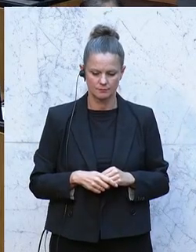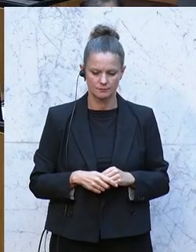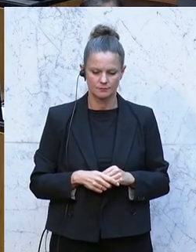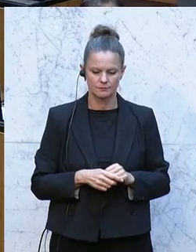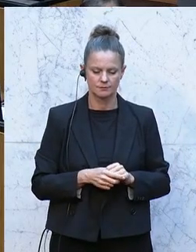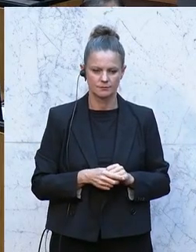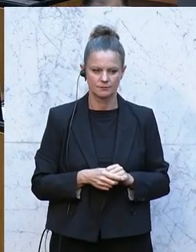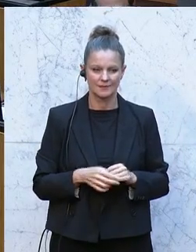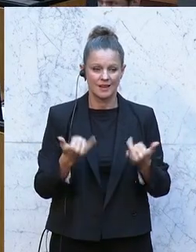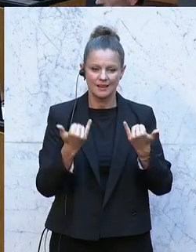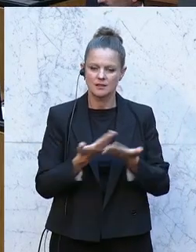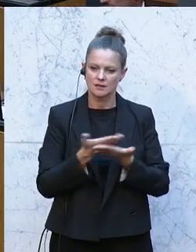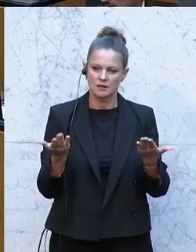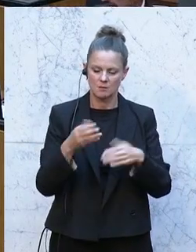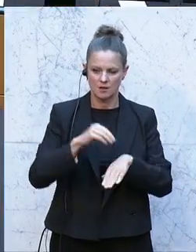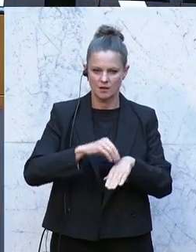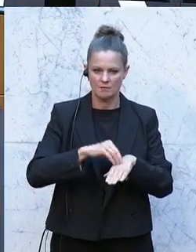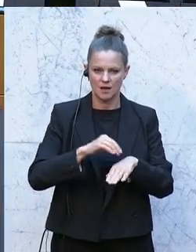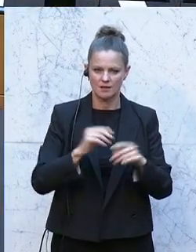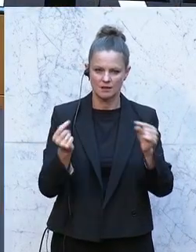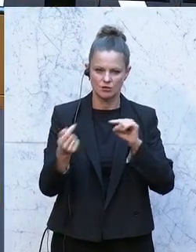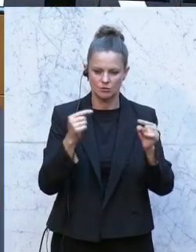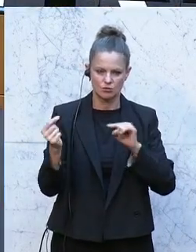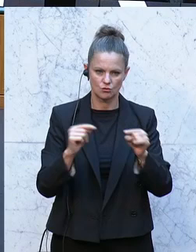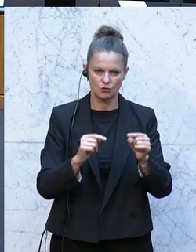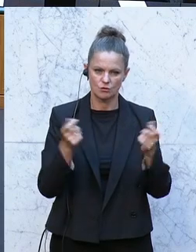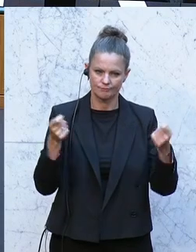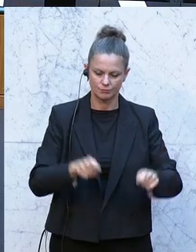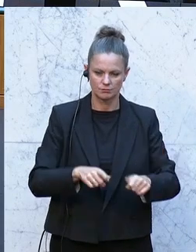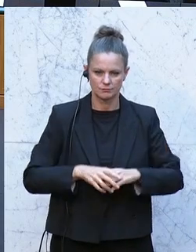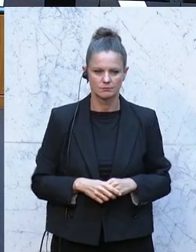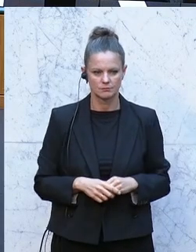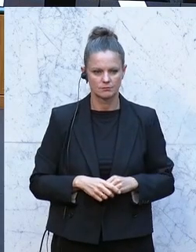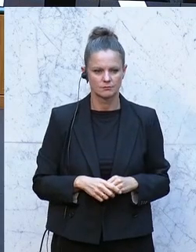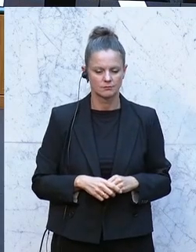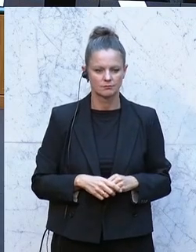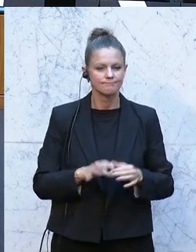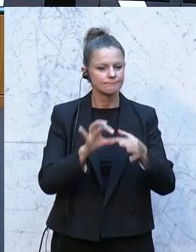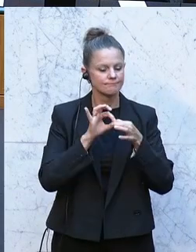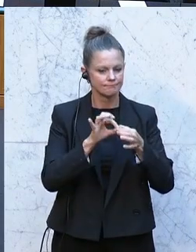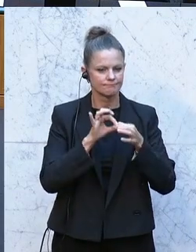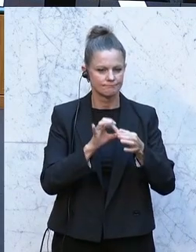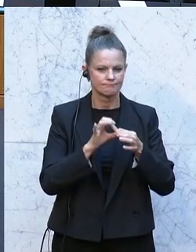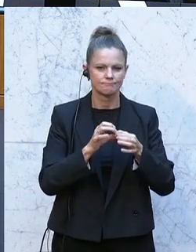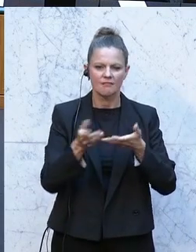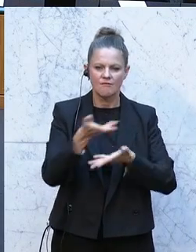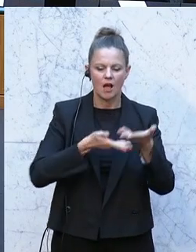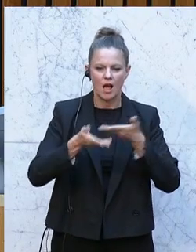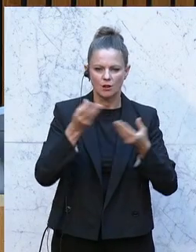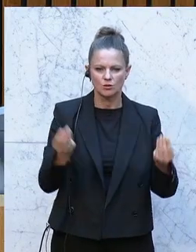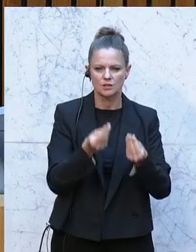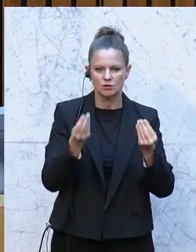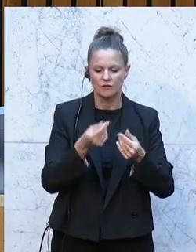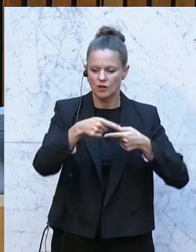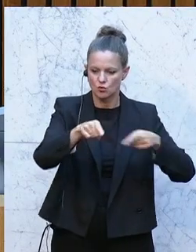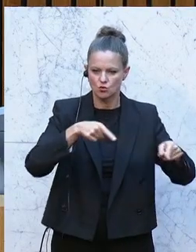So hat es niemand mehr gemeldet. Die Debatte ist damit geschlossen. Hinsichtlich der eingelangten Verhandlungsgegenstände und